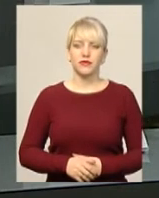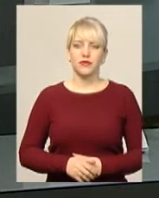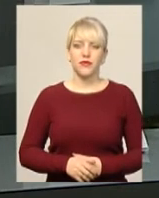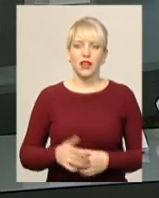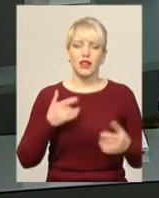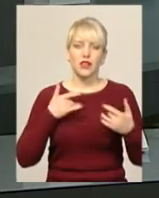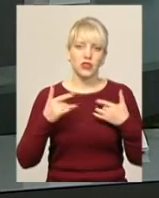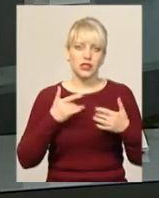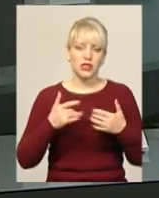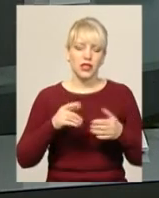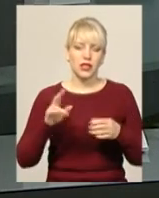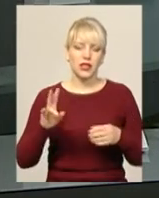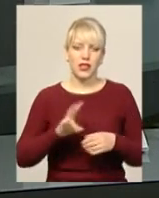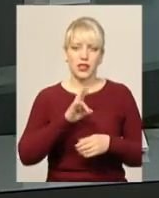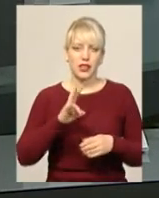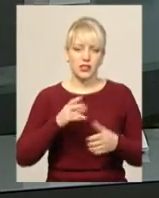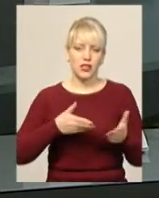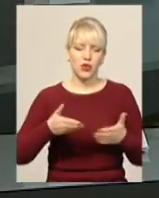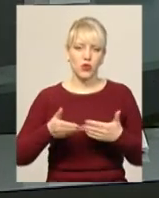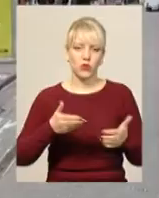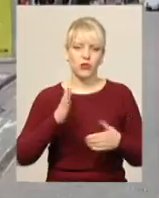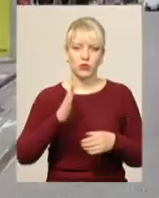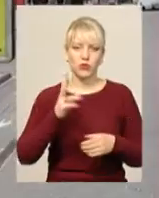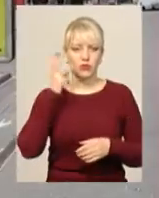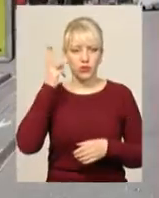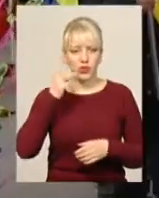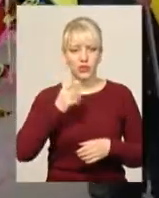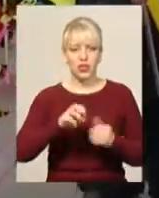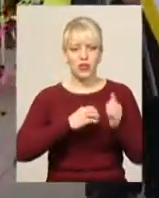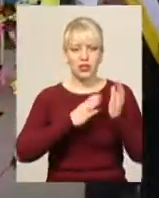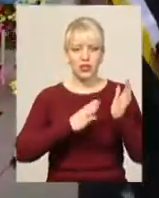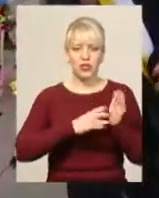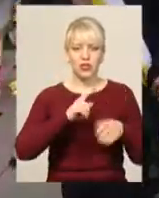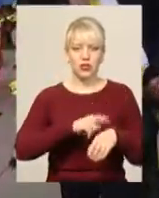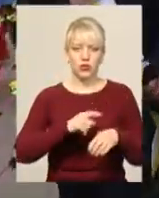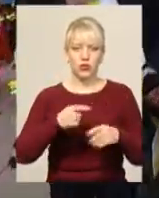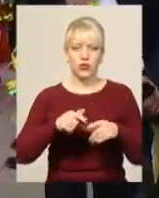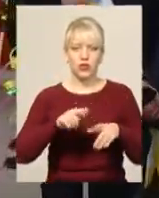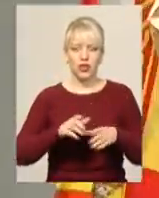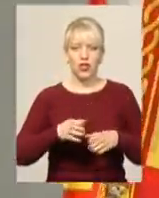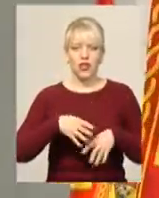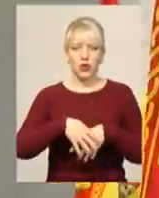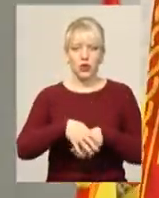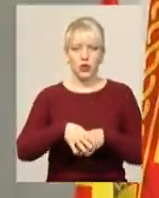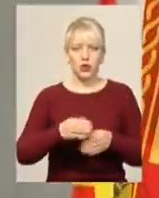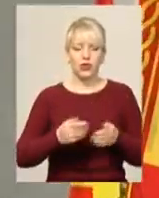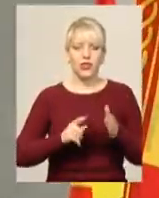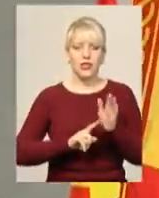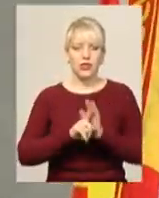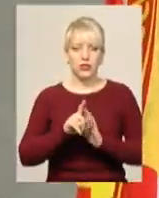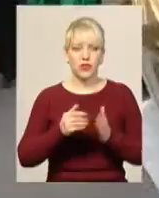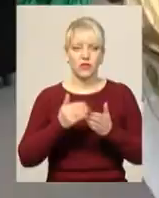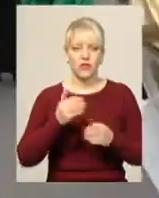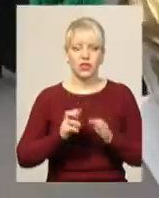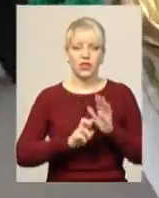Театралізована хреснохода відбудеться сьогодні у Хмельницькому. О 19-й годині колона стартує від храму Хреста царя Всесвіту. Пройде по